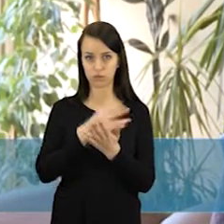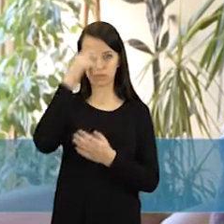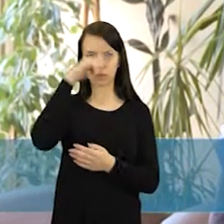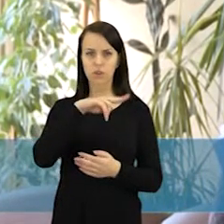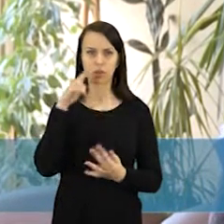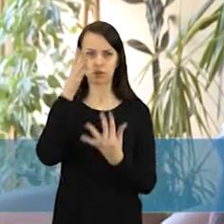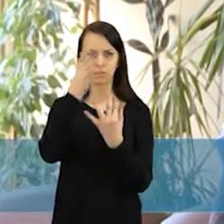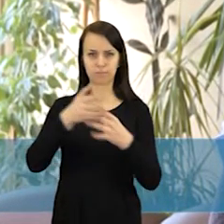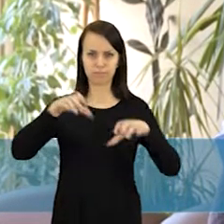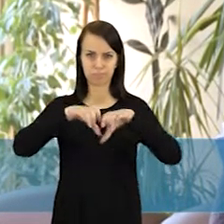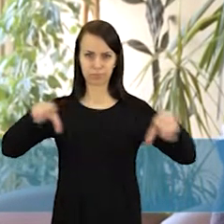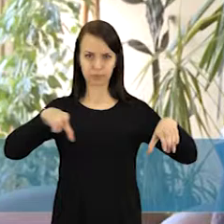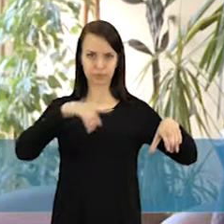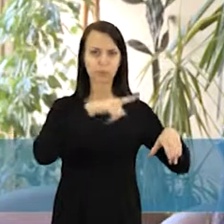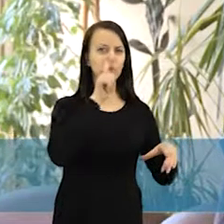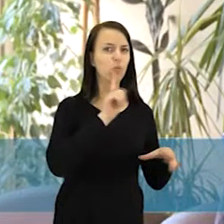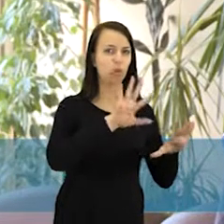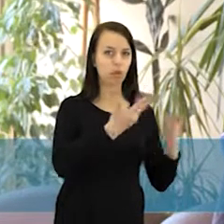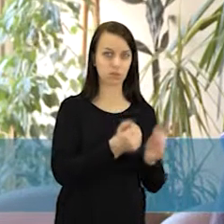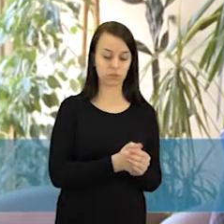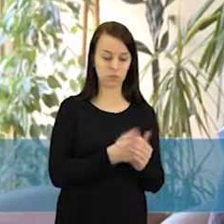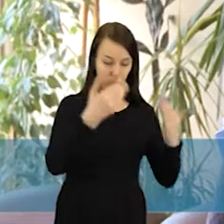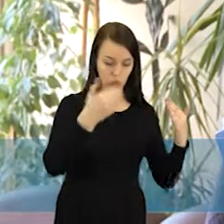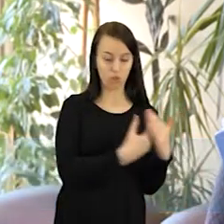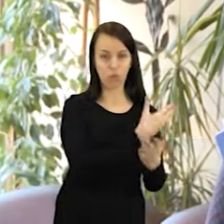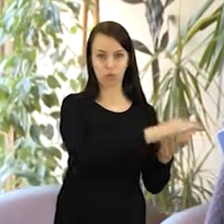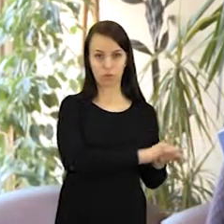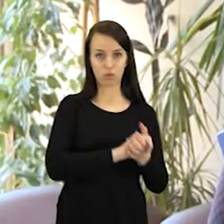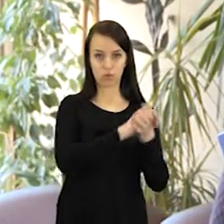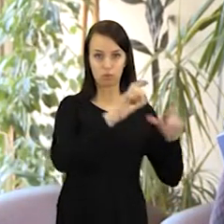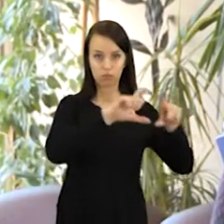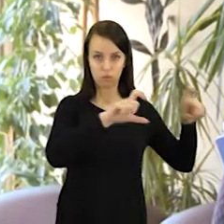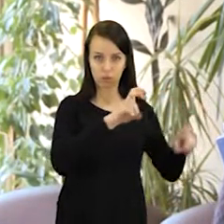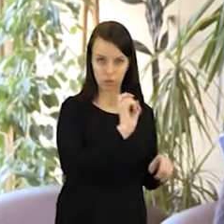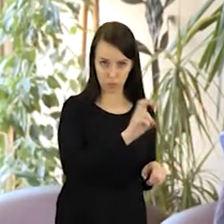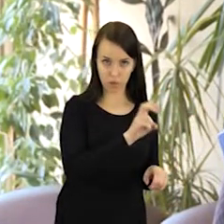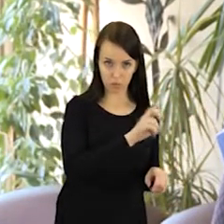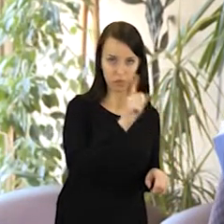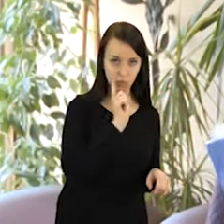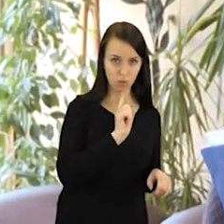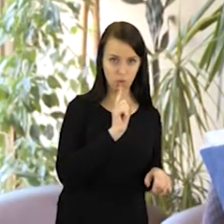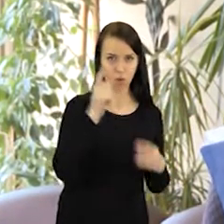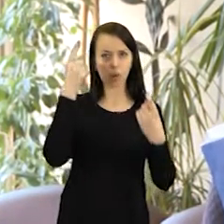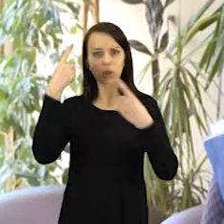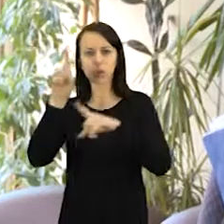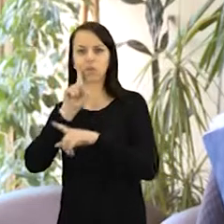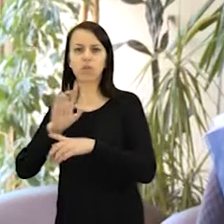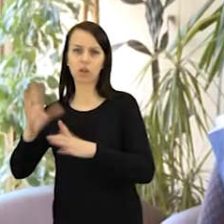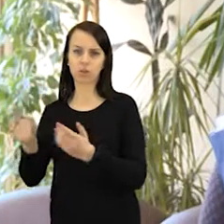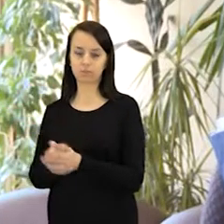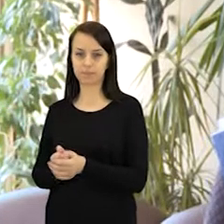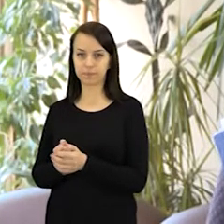Vienos klasės klasių tėveliai nori likti steigiamoje mokykloje jezuitų.